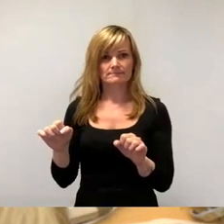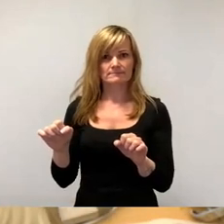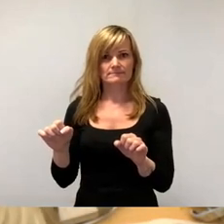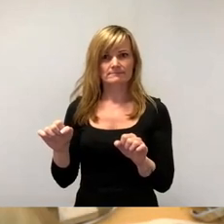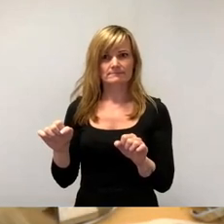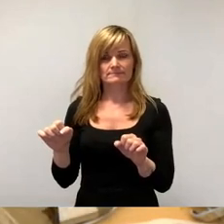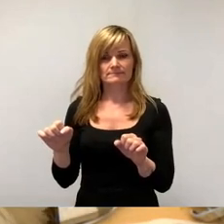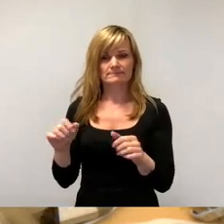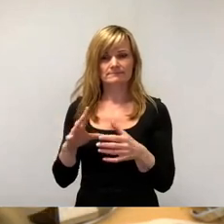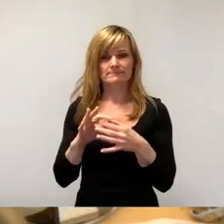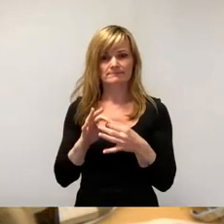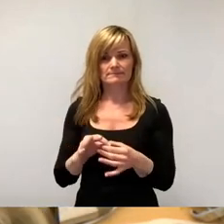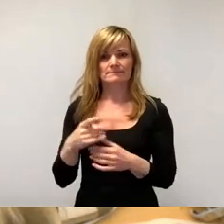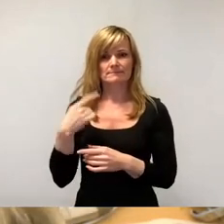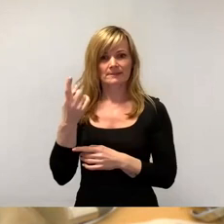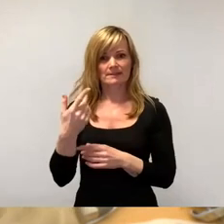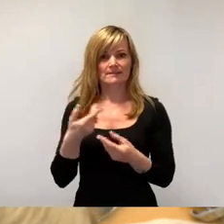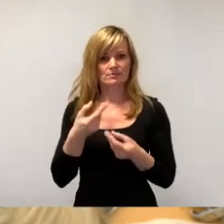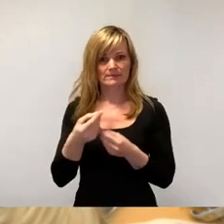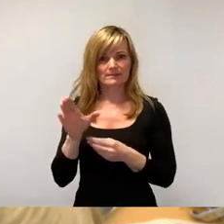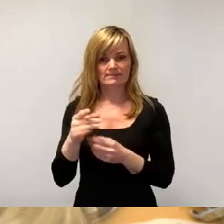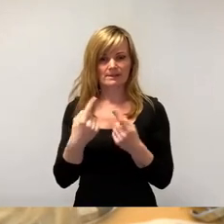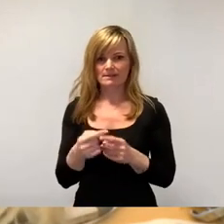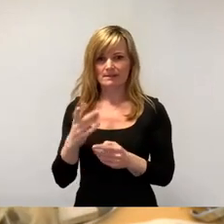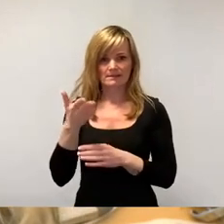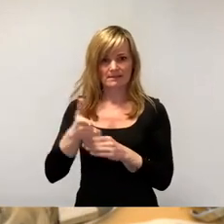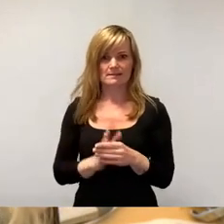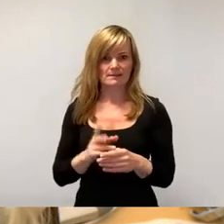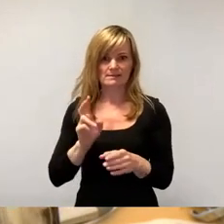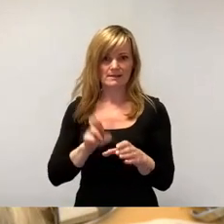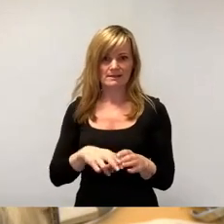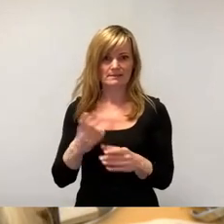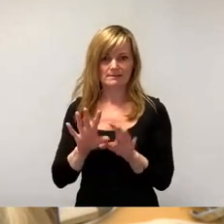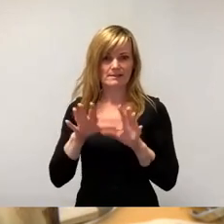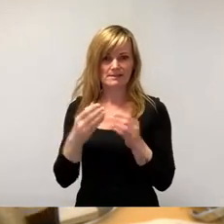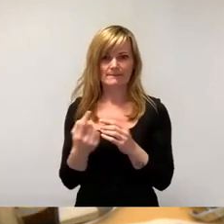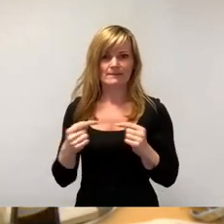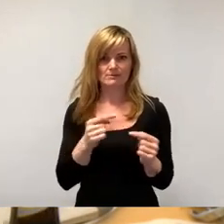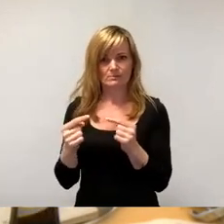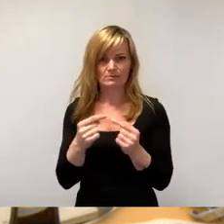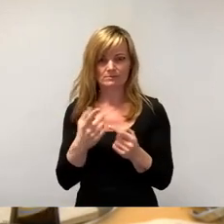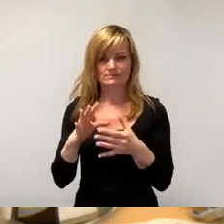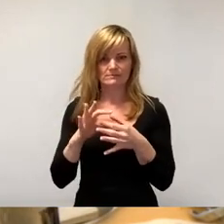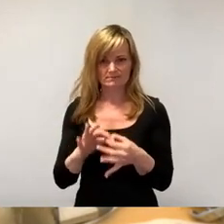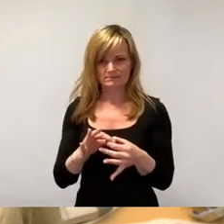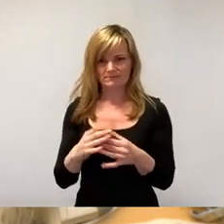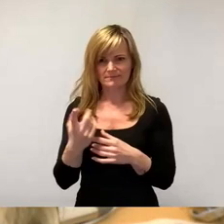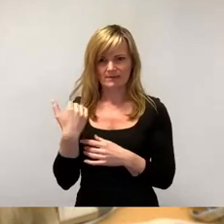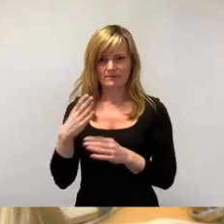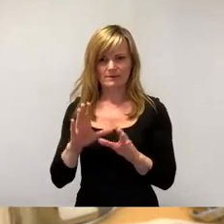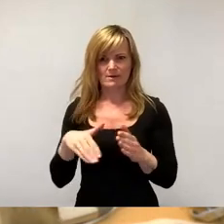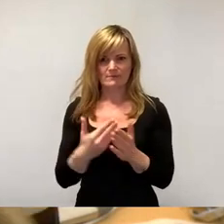eigentlich in Gesprächen mit den anderen Anteilseignen und in der Gesamtdiskussion mit zur Deckung von Aufgaben heranzuziehen.